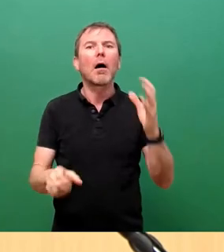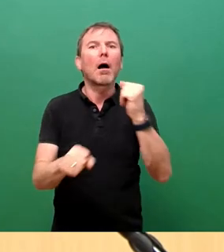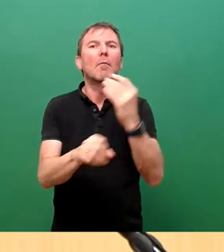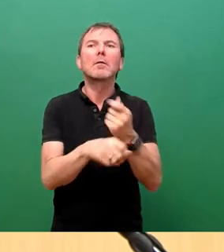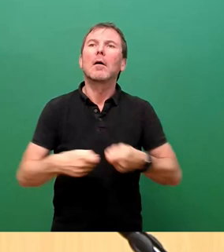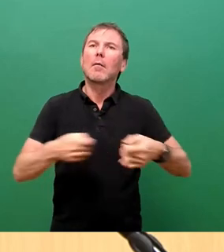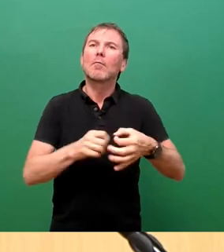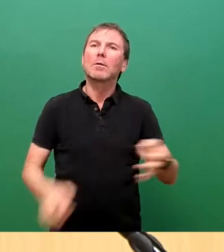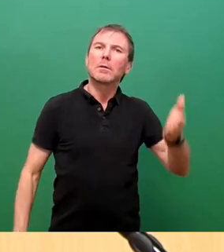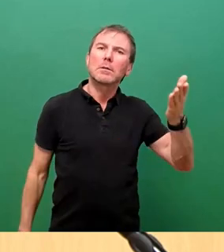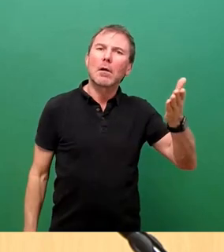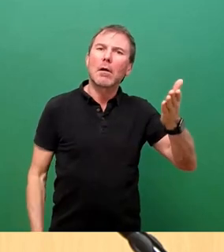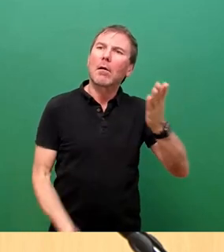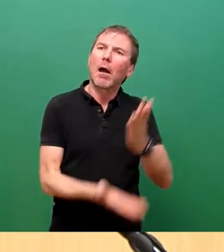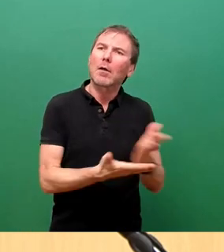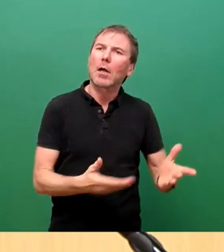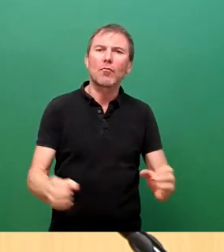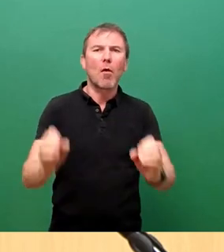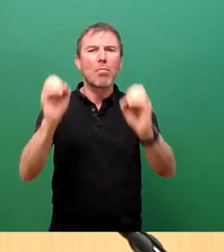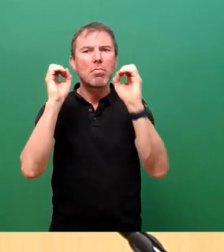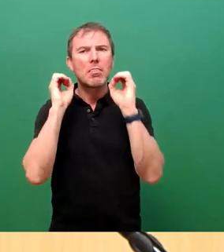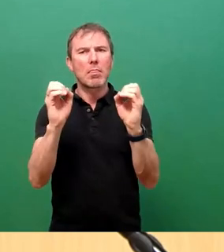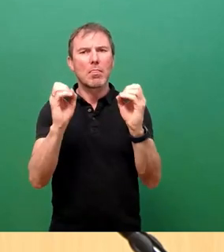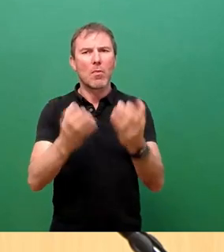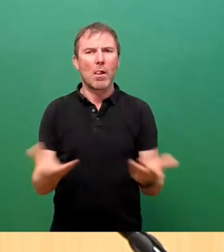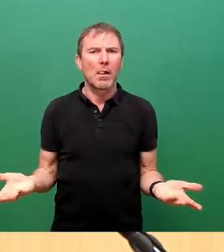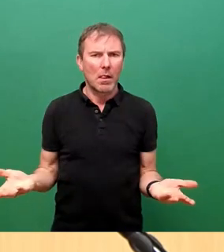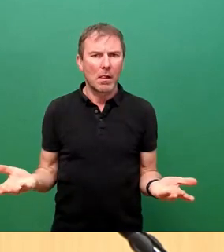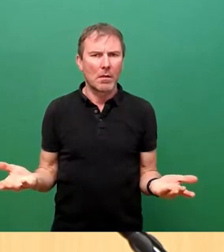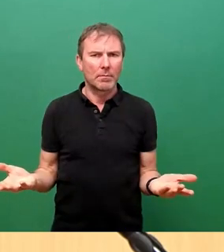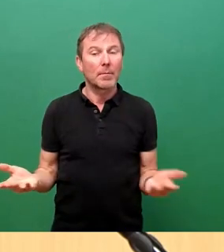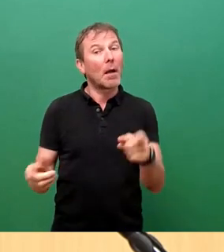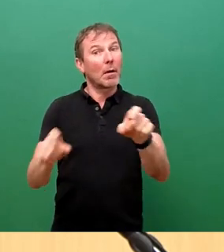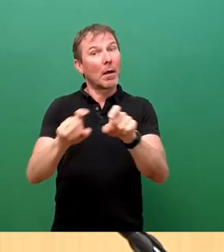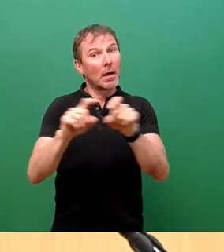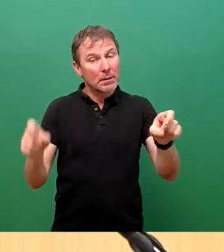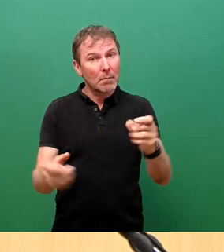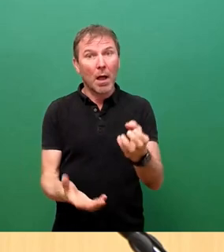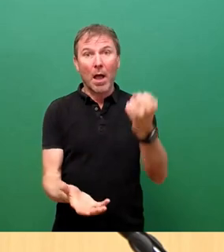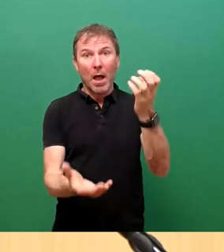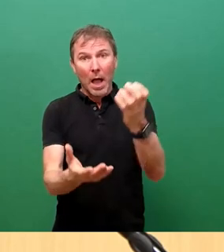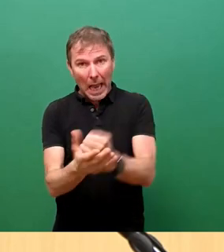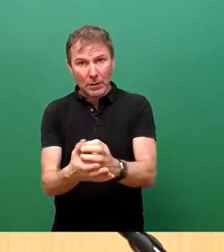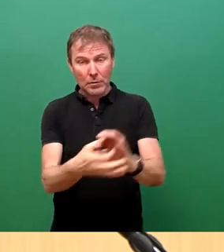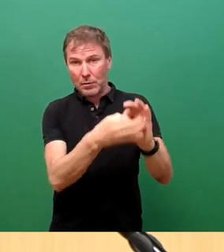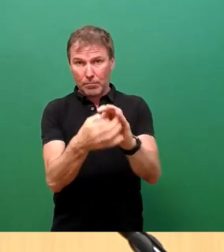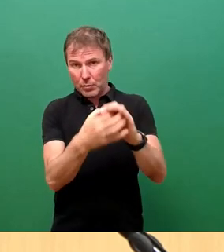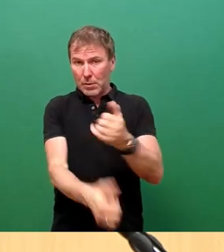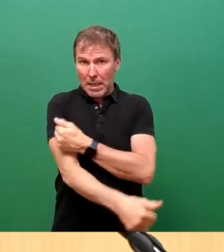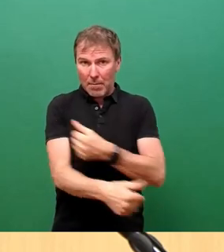dato noch nichts auf den Weg gebracht. Aber das Thema einrichtungsbezogene Impfpflicht, das wurde